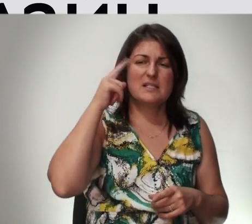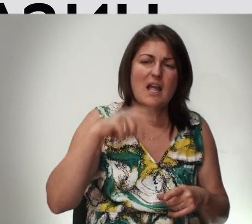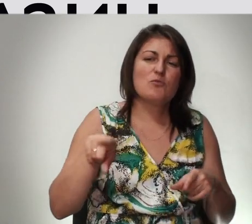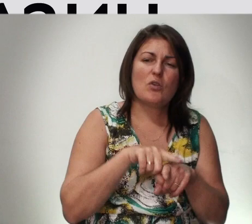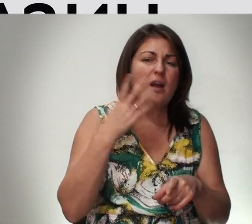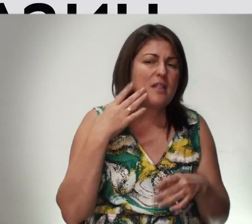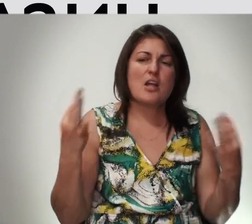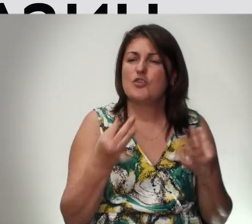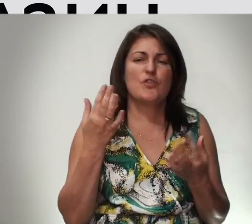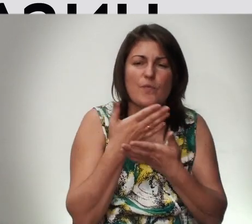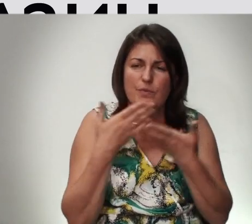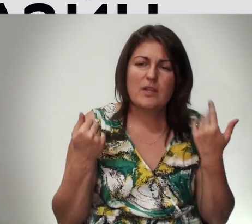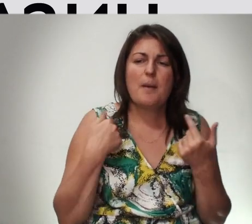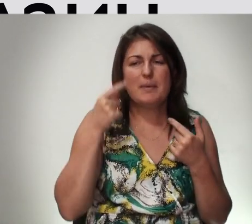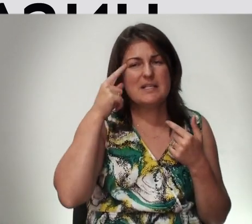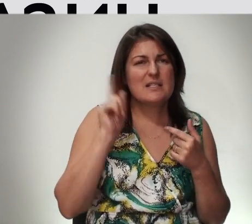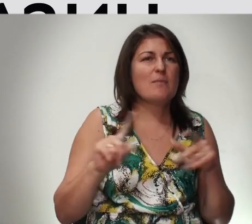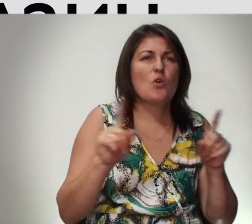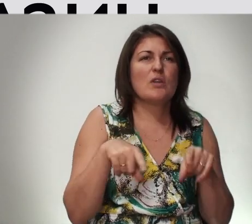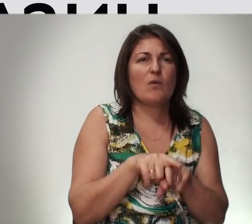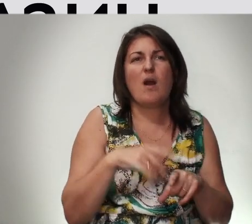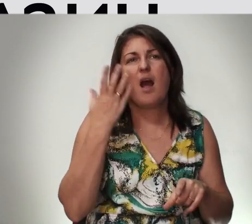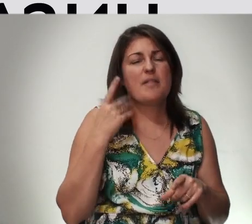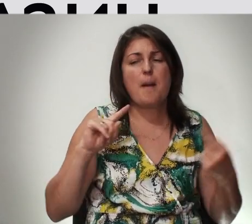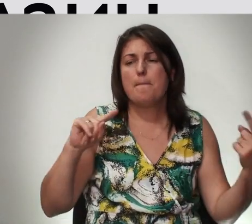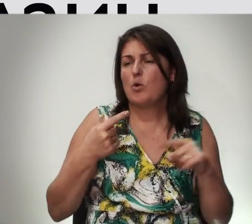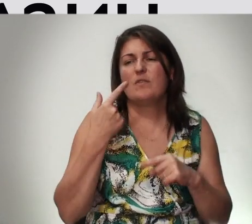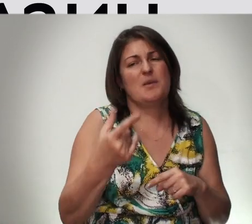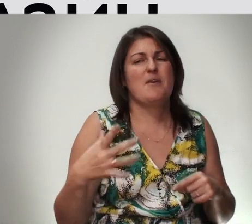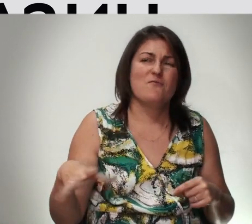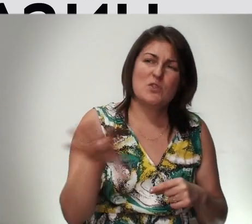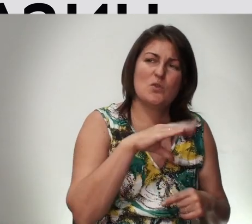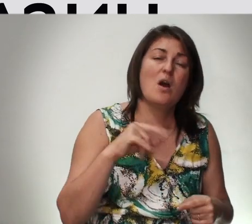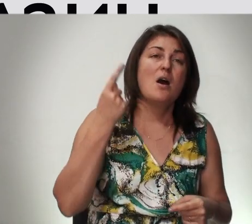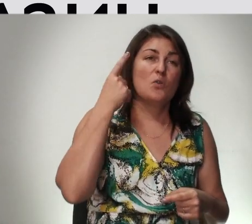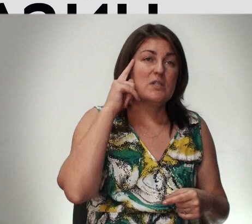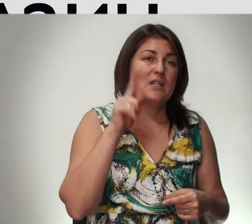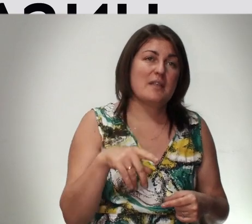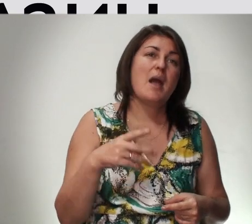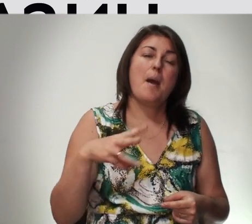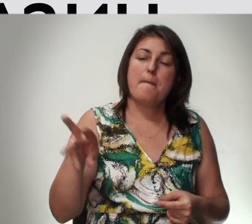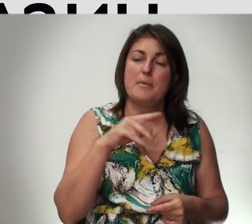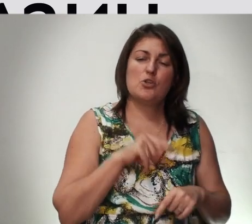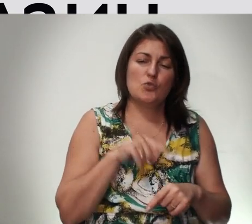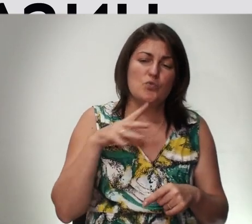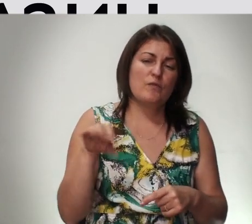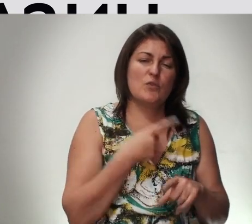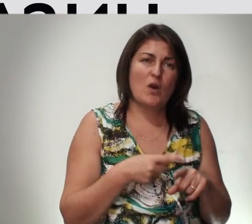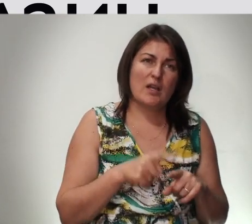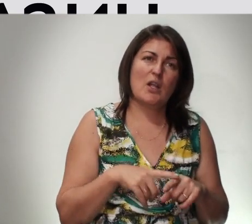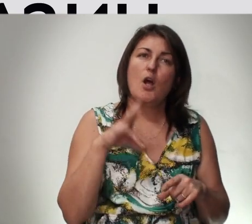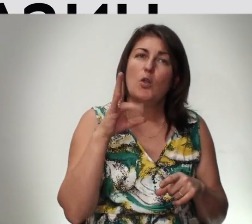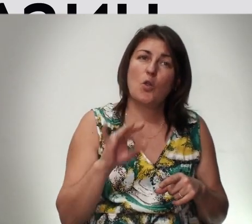Такое Когда Ничего Нету Мы Знаем Что Такое Когда Против Тебя Все Но Знаете Мы Чувствовали Все Это